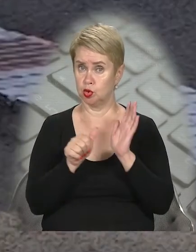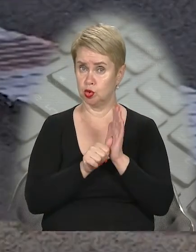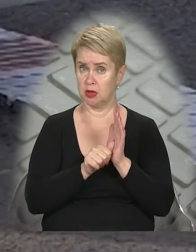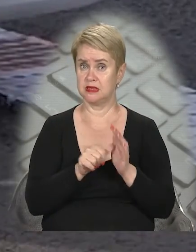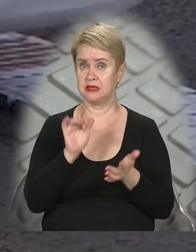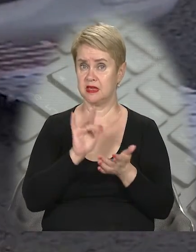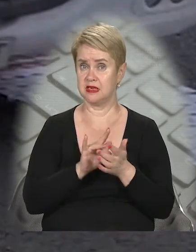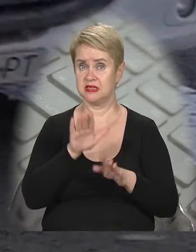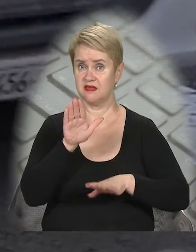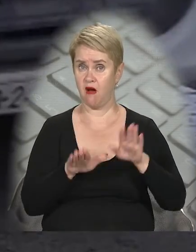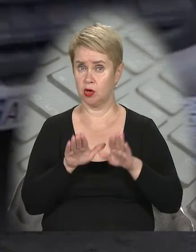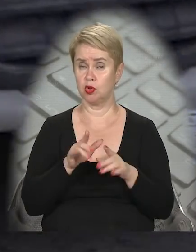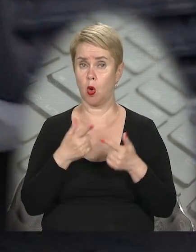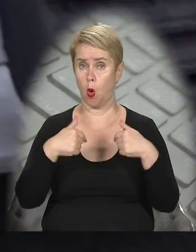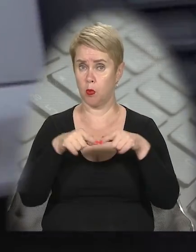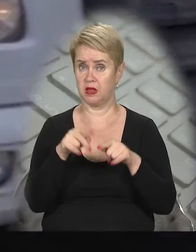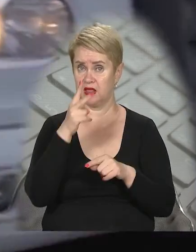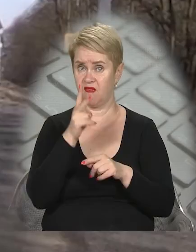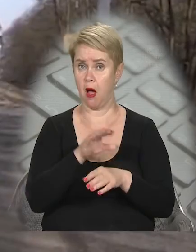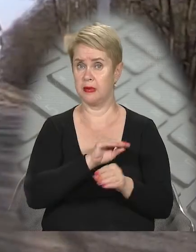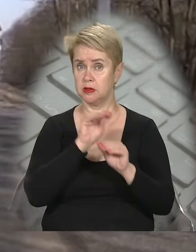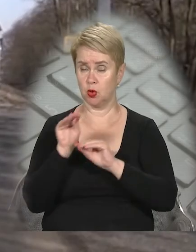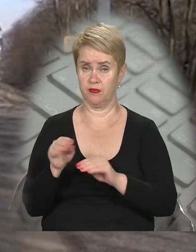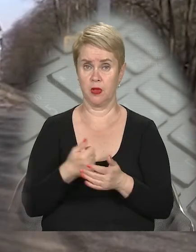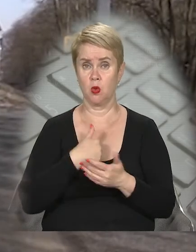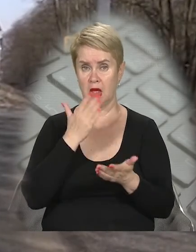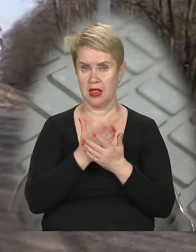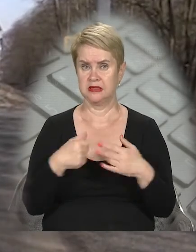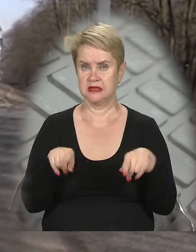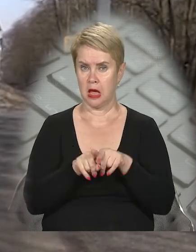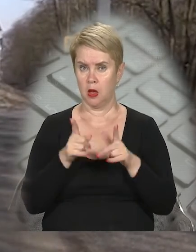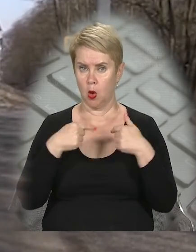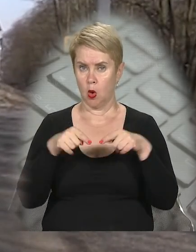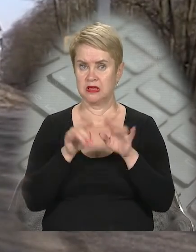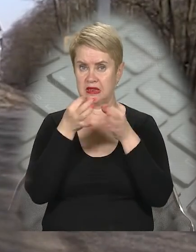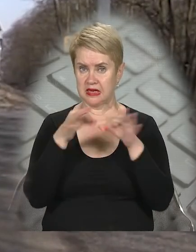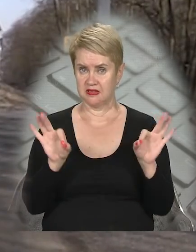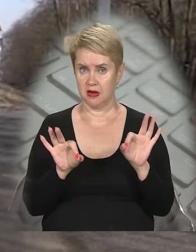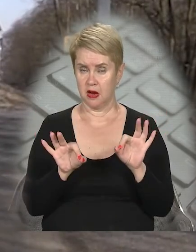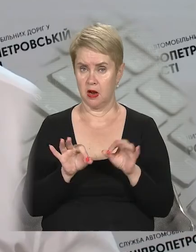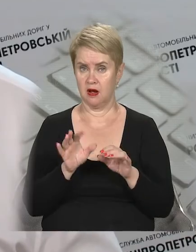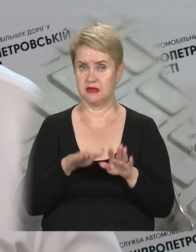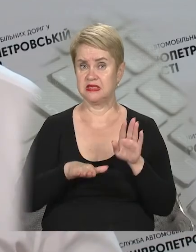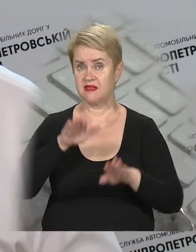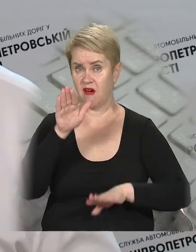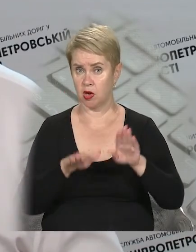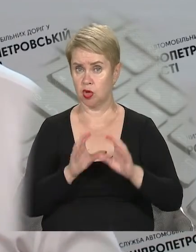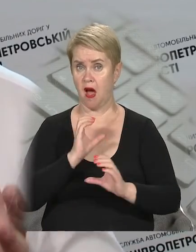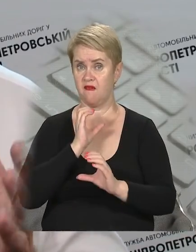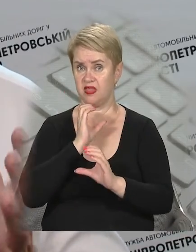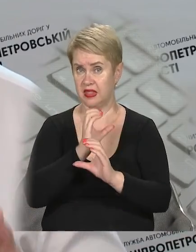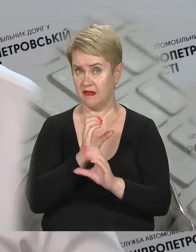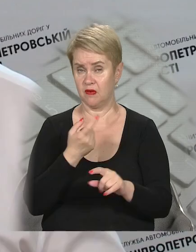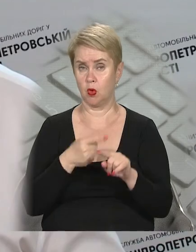стаціонарних зважувальних комплексів та два пересувні. У нас є такі комплекси, які дозволяють навіть в Русі зважити автівку